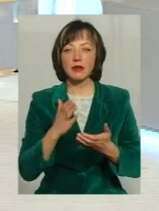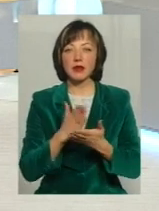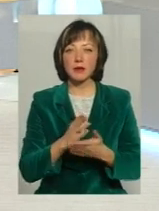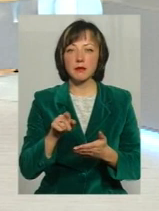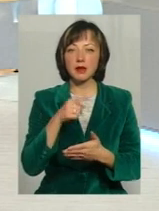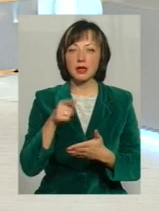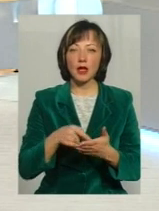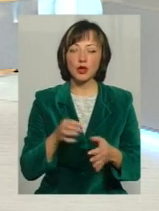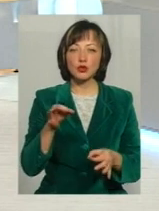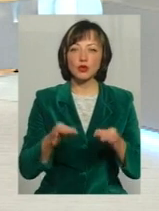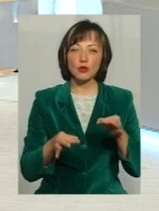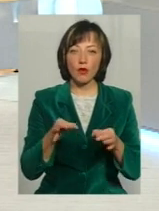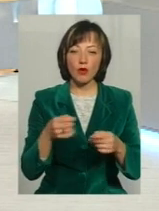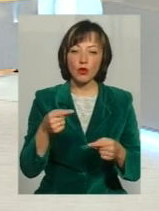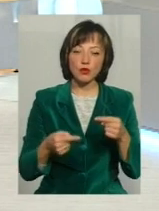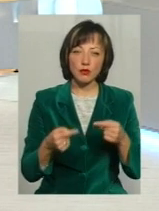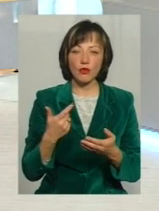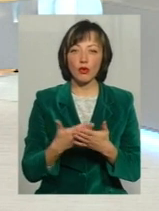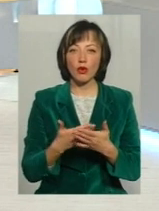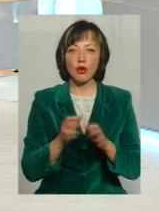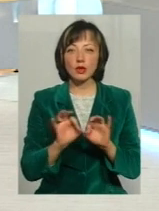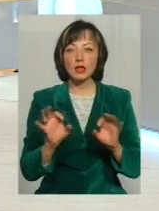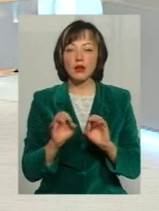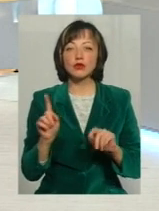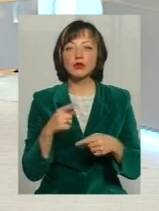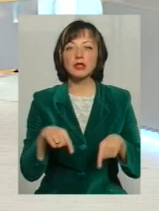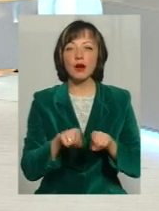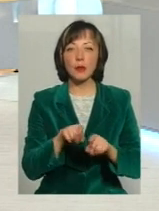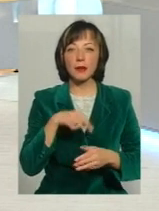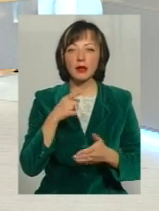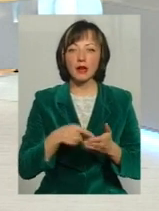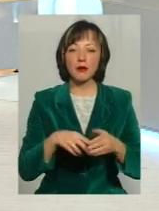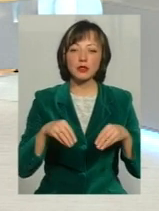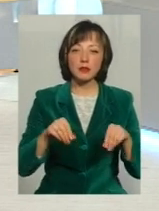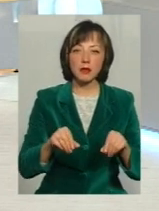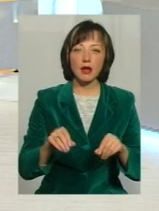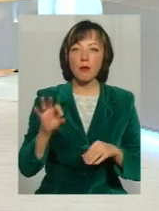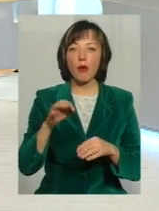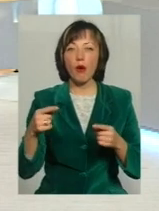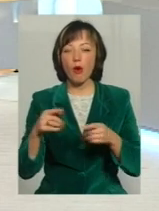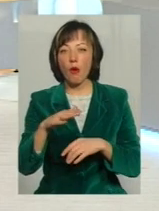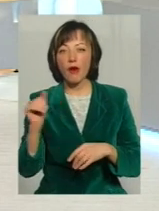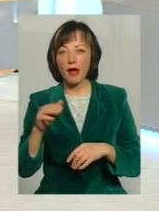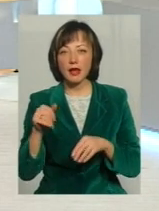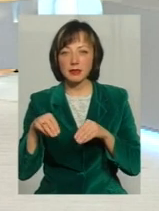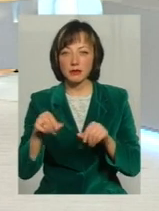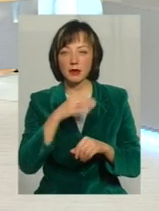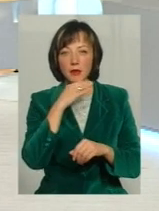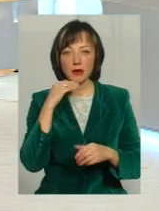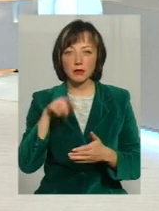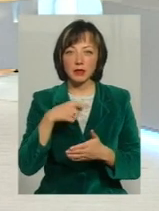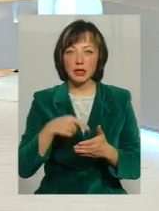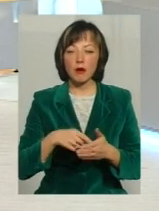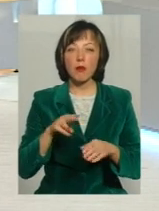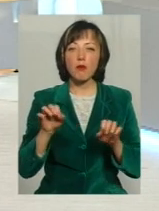судового спору Розказує питання, які там не виникають по землі, по арені землі багато питань По можливості в